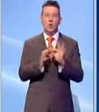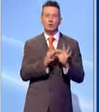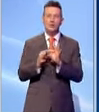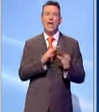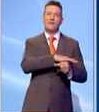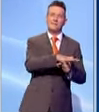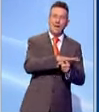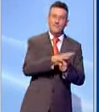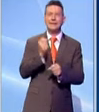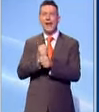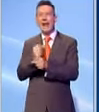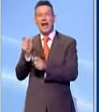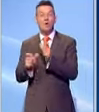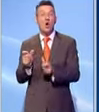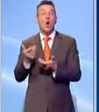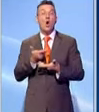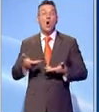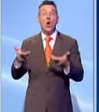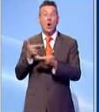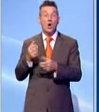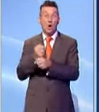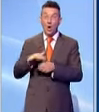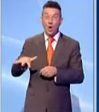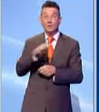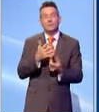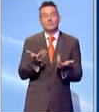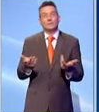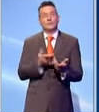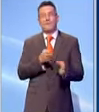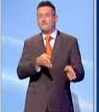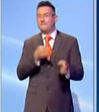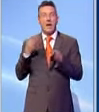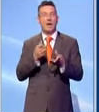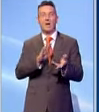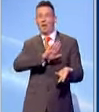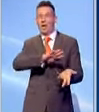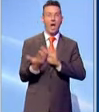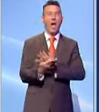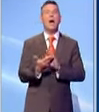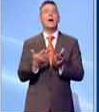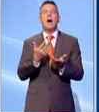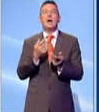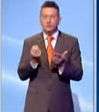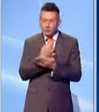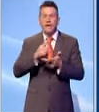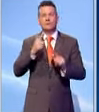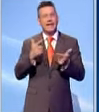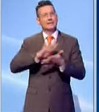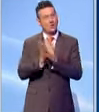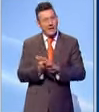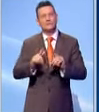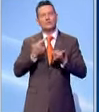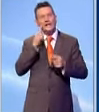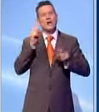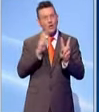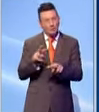di colpo diventata la modalità ordinaria di lavoro. E questo è accaduto senza un contratto, senza controlli.